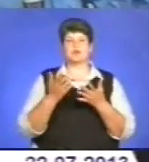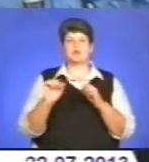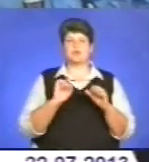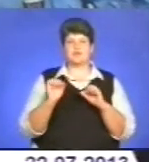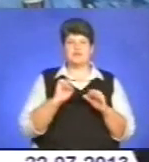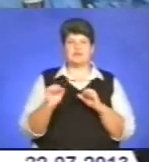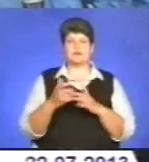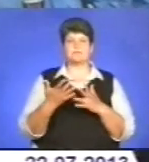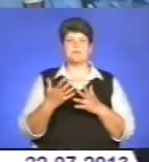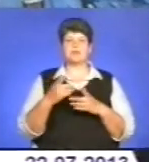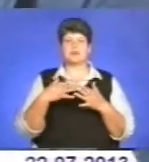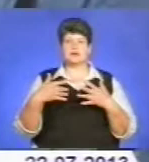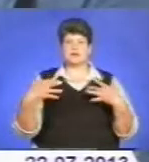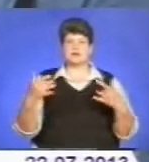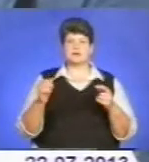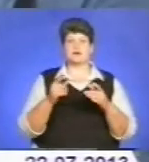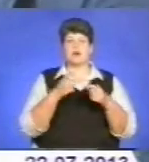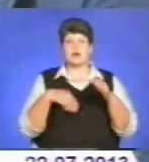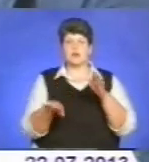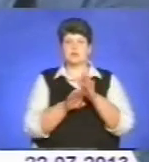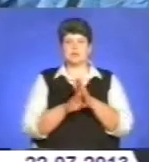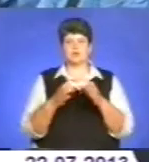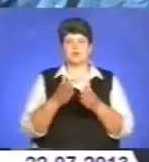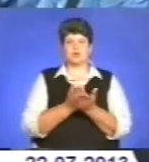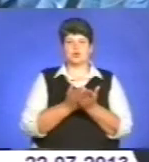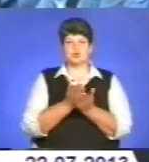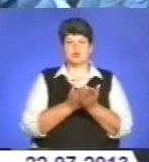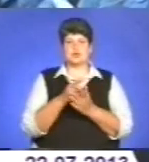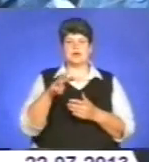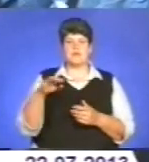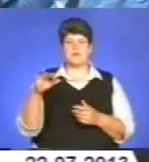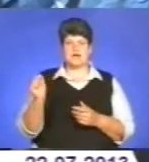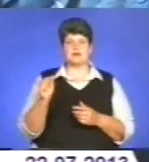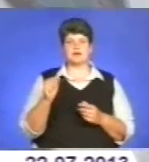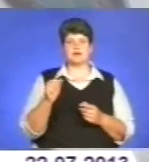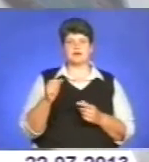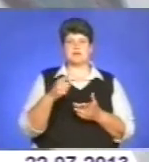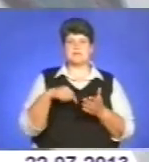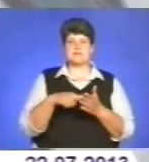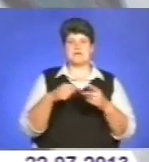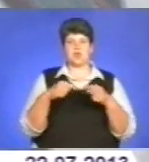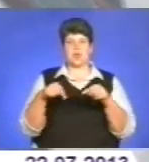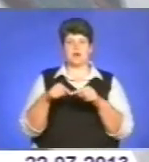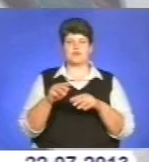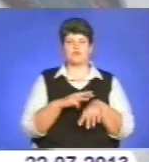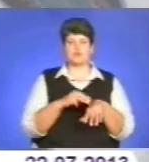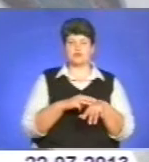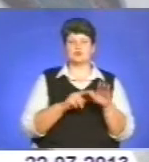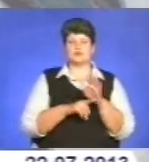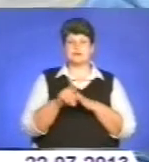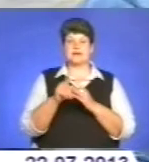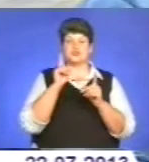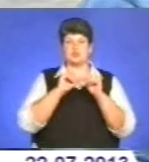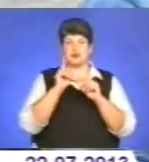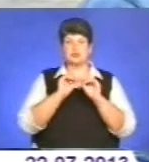засідання взяли участь керівники управління галузевих служб підрозділів управління МВС та міськрайорганів міліції. Розпочинаючи нараду, керівник обласної